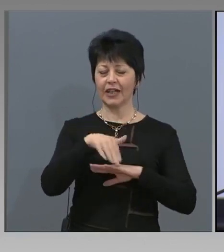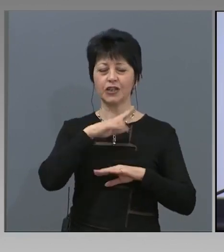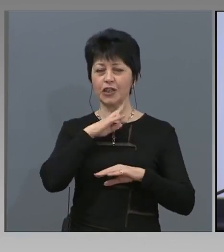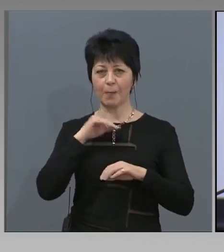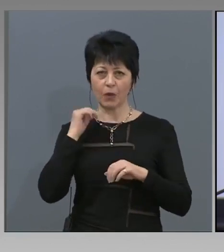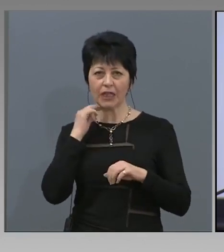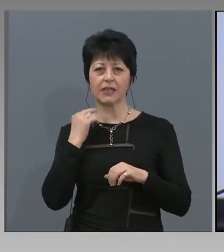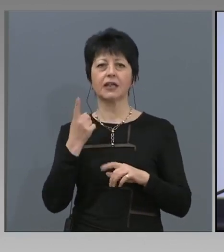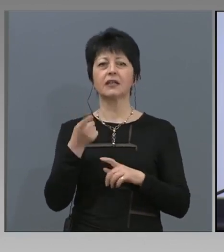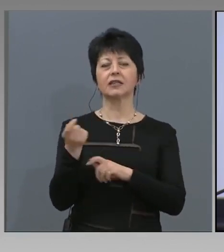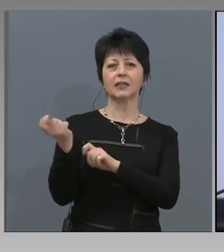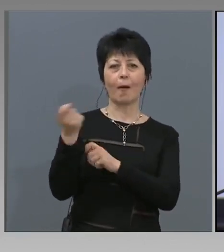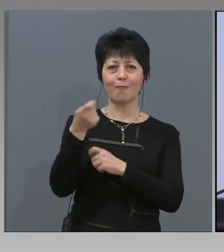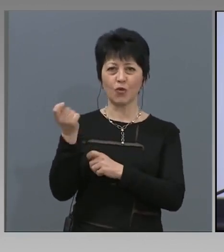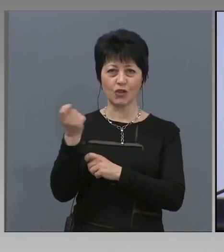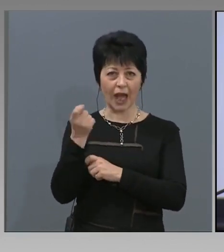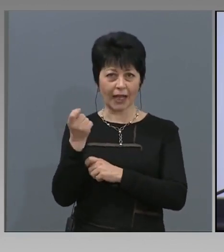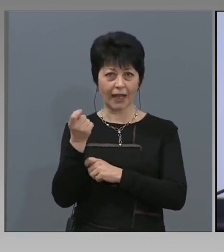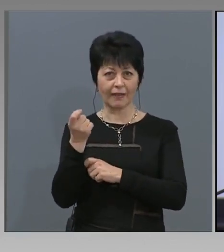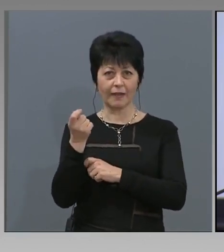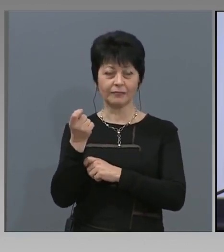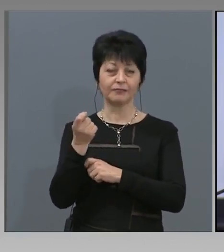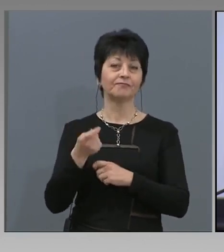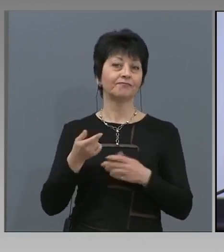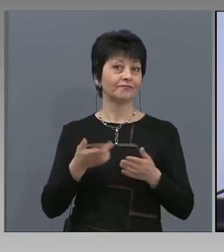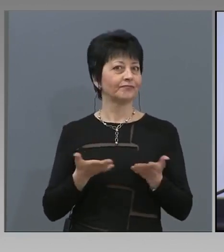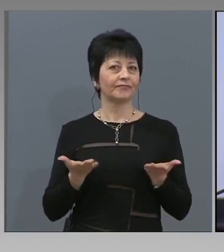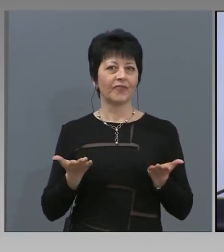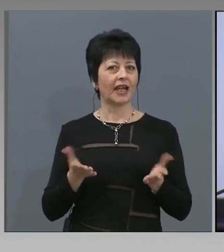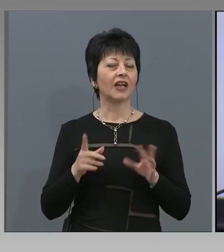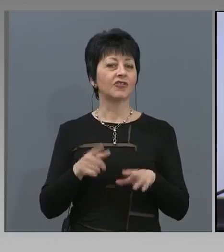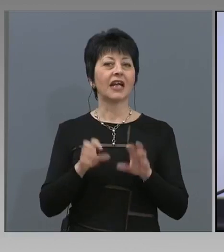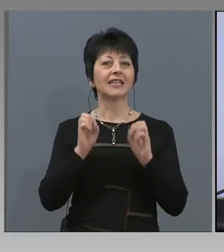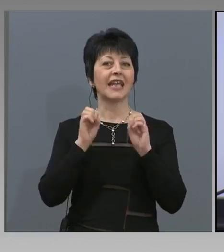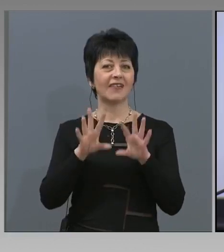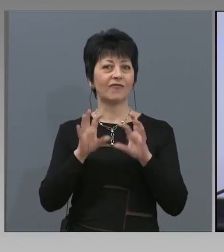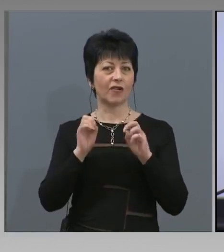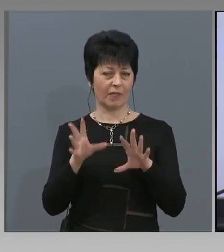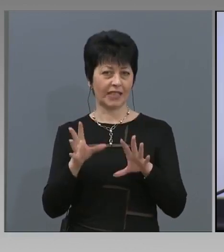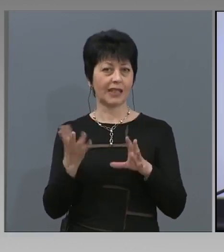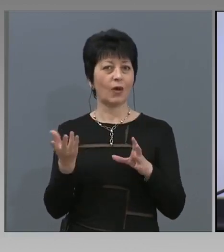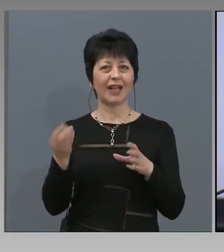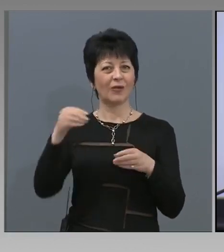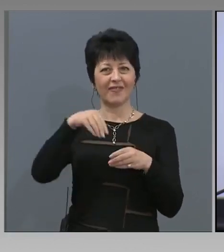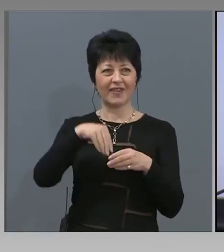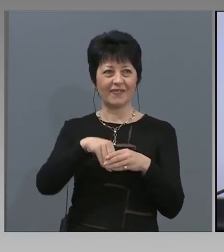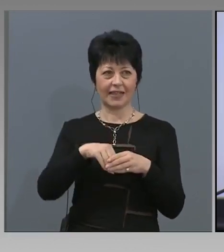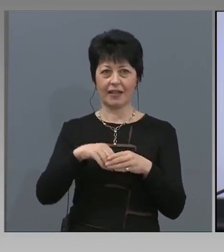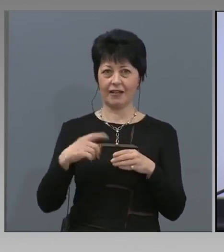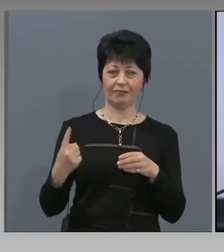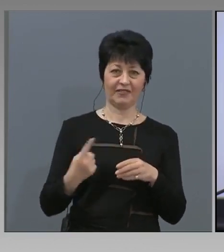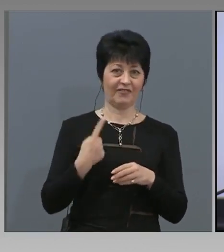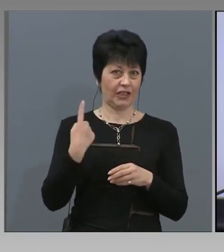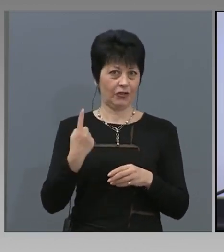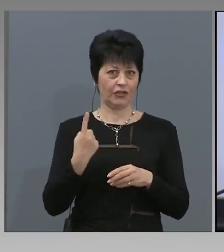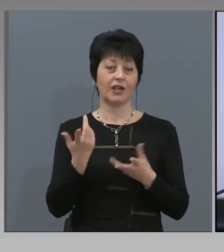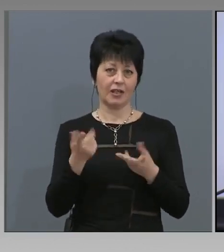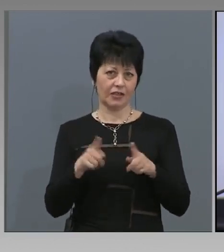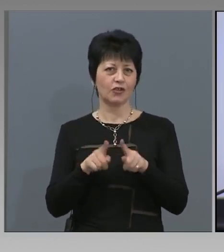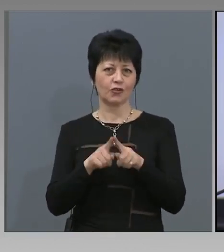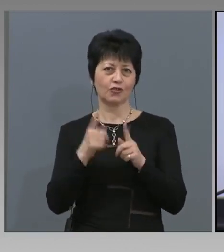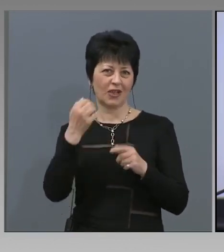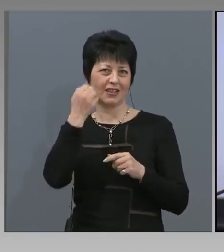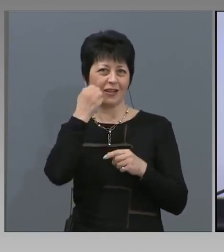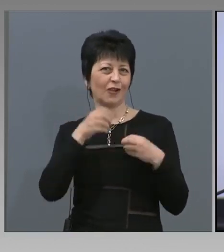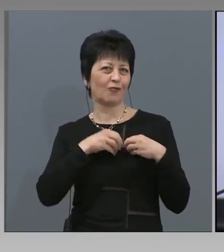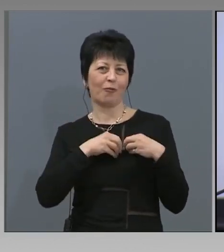включително с пожарната, така че информацията въведена веднъж, моля, доброволцата